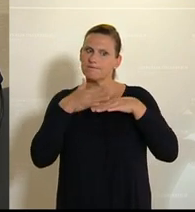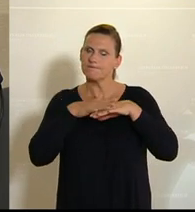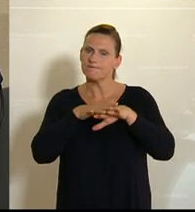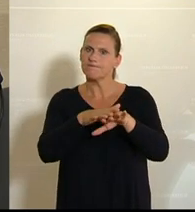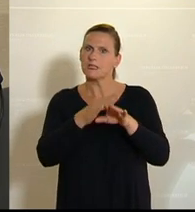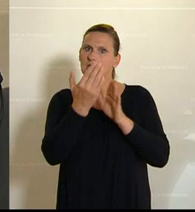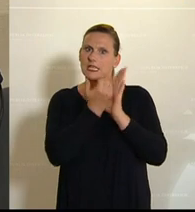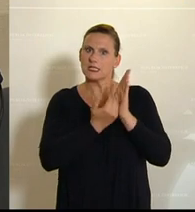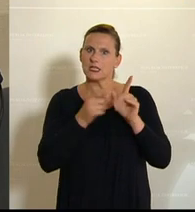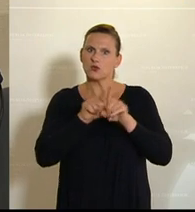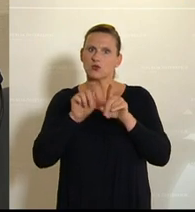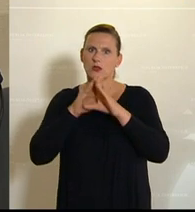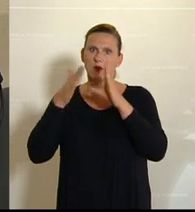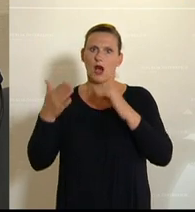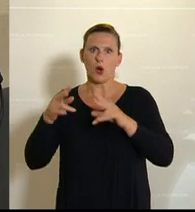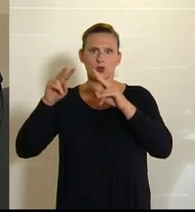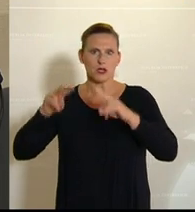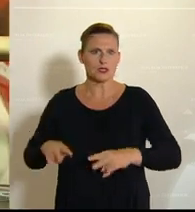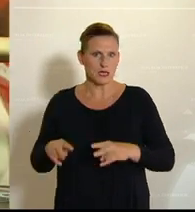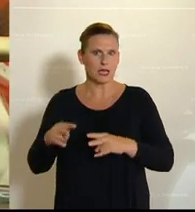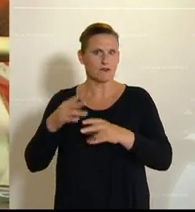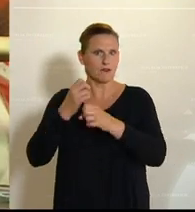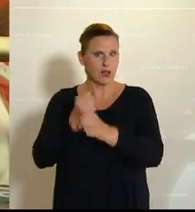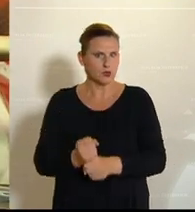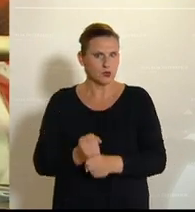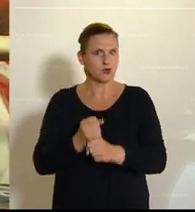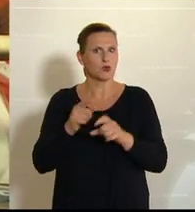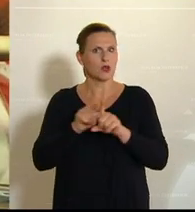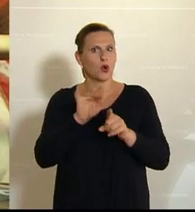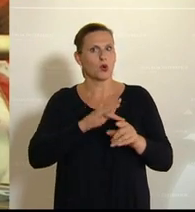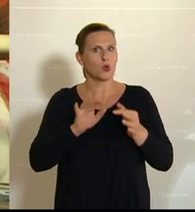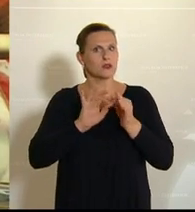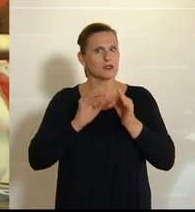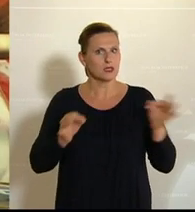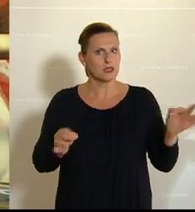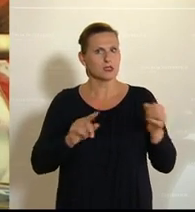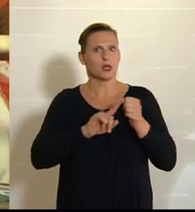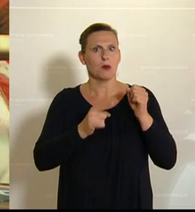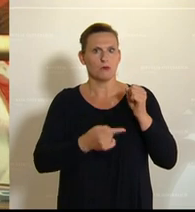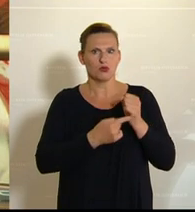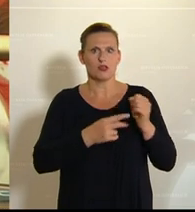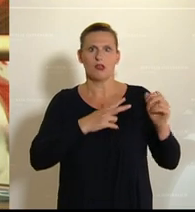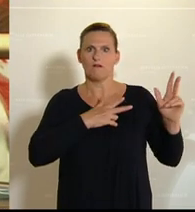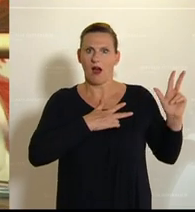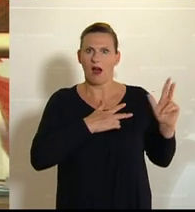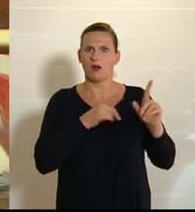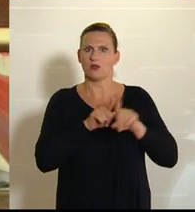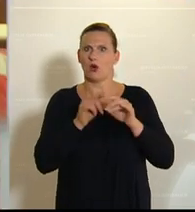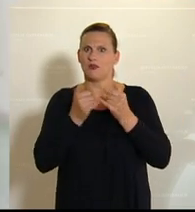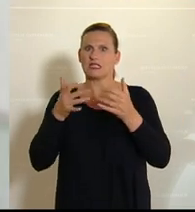mit dem haushaltsverfassungsrechtlichen Grundsätzen, insbesondere den Grundsätzen der Budgetwahrheit sowie der Budgetklarheit und Transparenz,